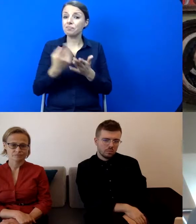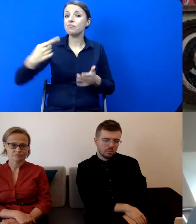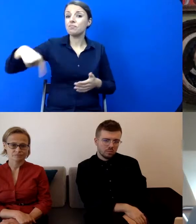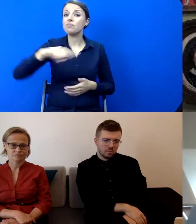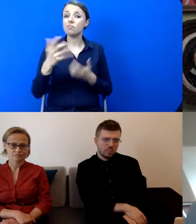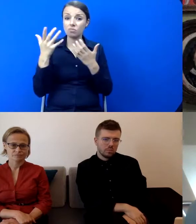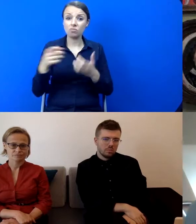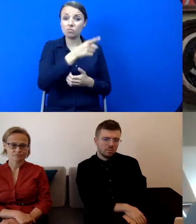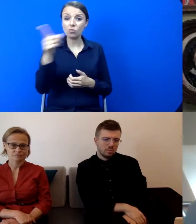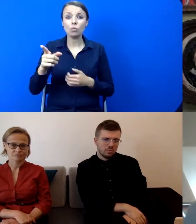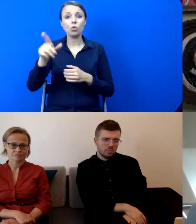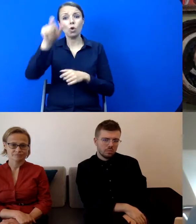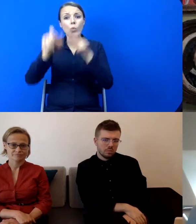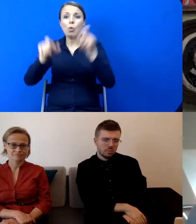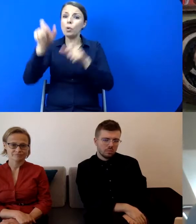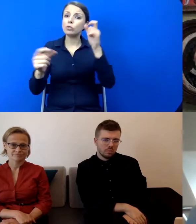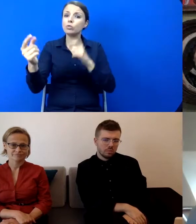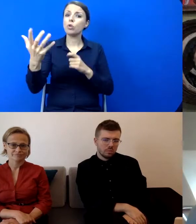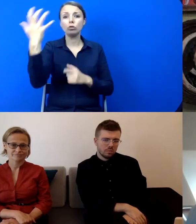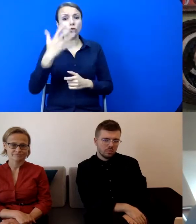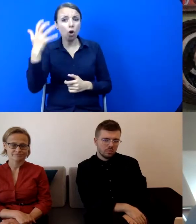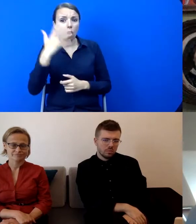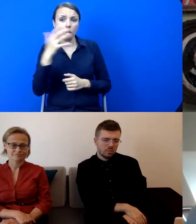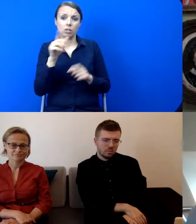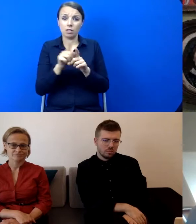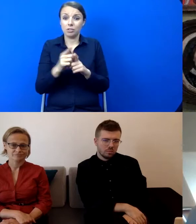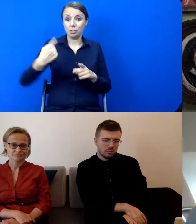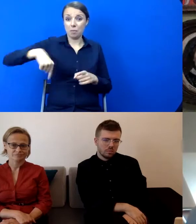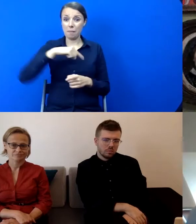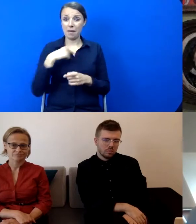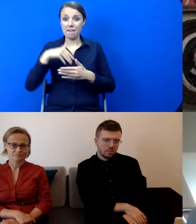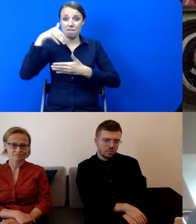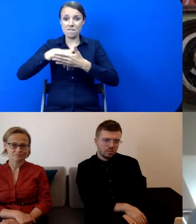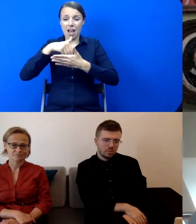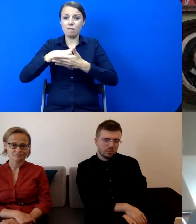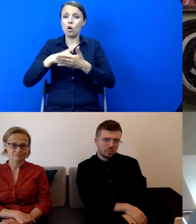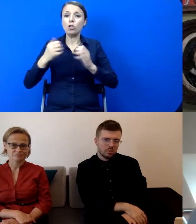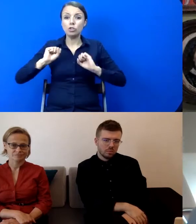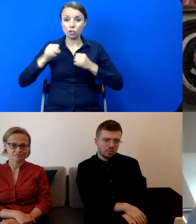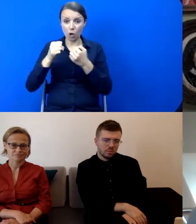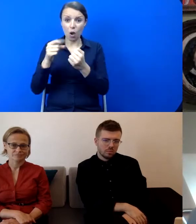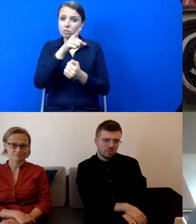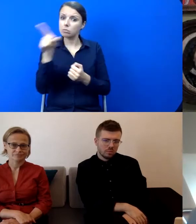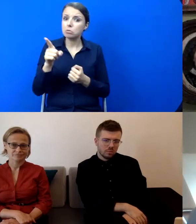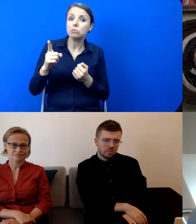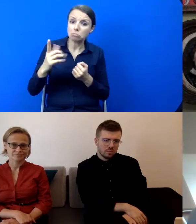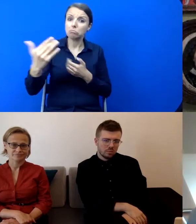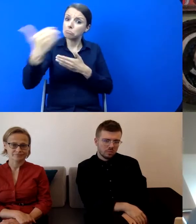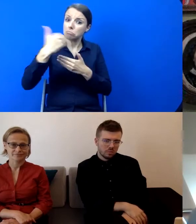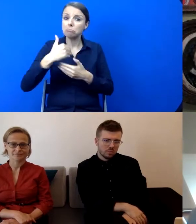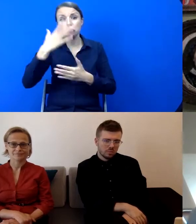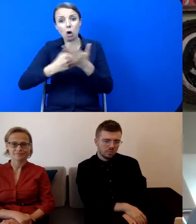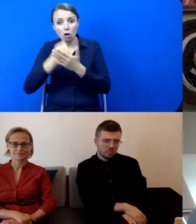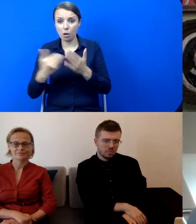cokolwiek z tego, z tych naszych tutaj wewnętrznych działań miała. W związku z tym pokazujemy taki właśnie